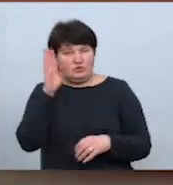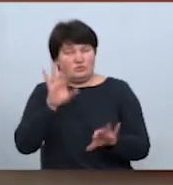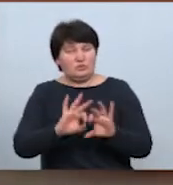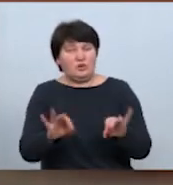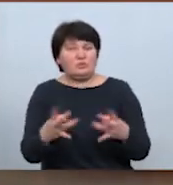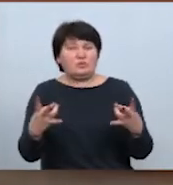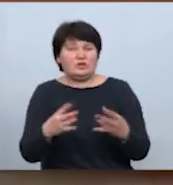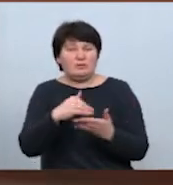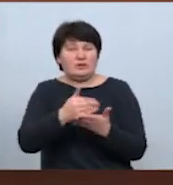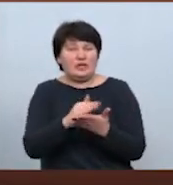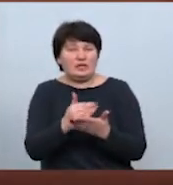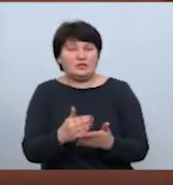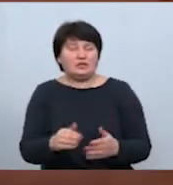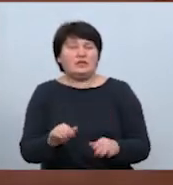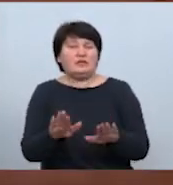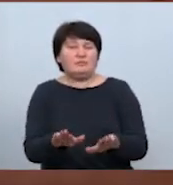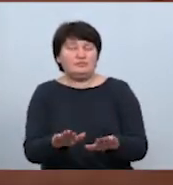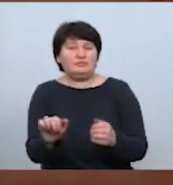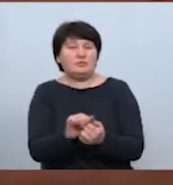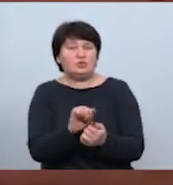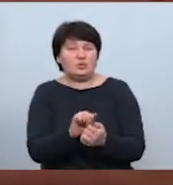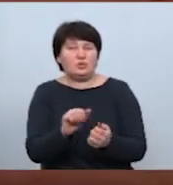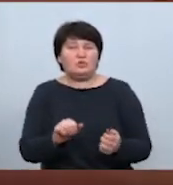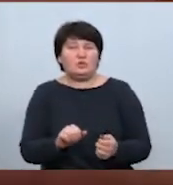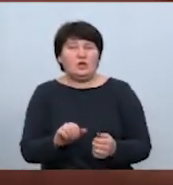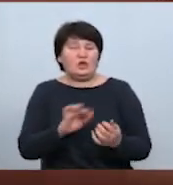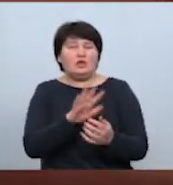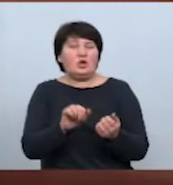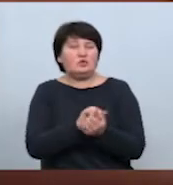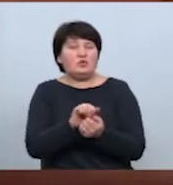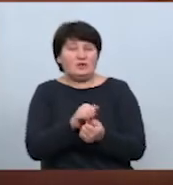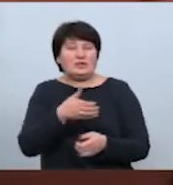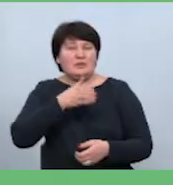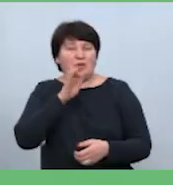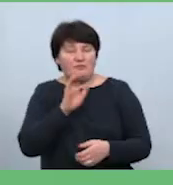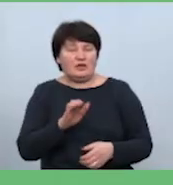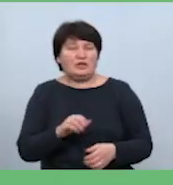потрібно нарізати і дати підсохнути. Нажувати під час вживання та запивати кефіром.